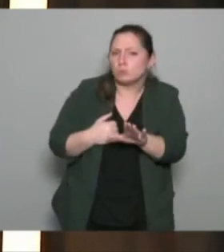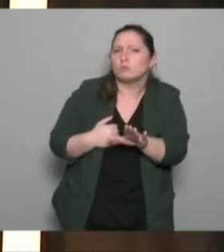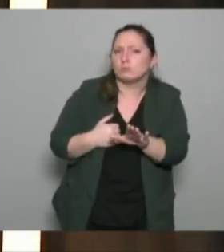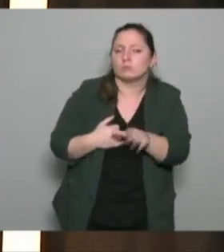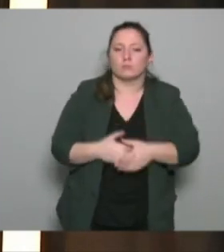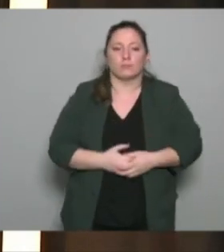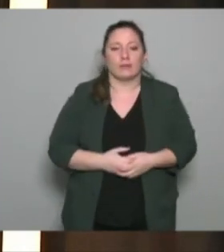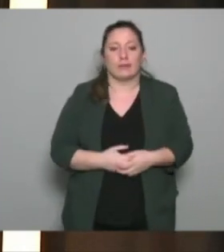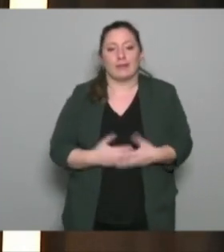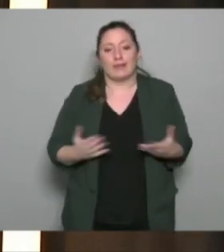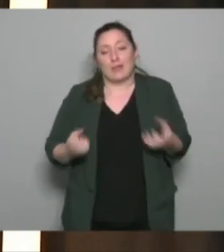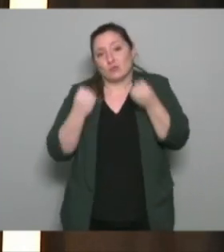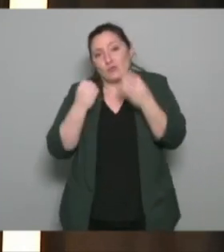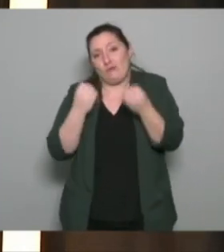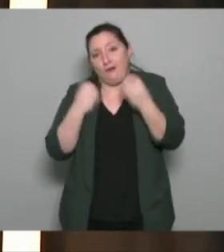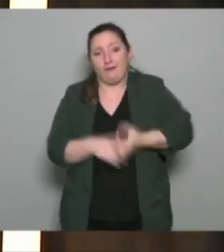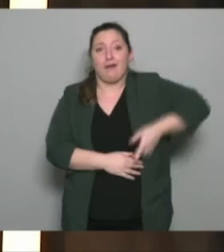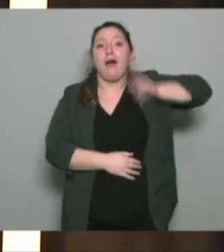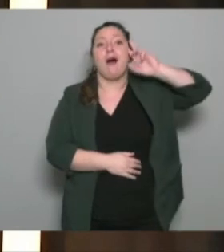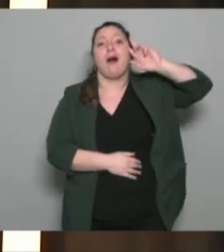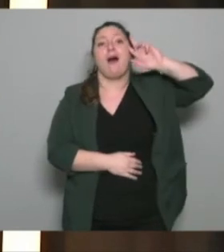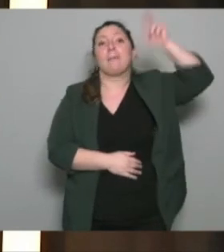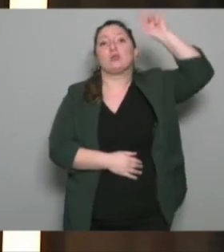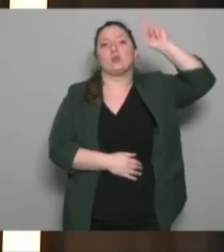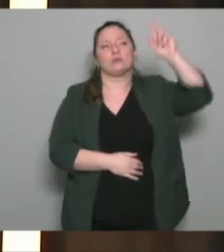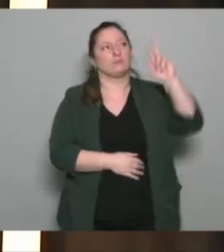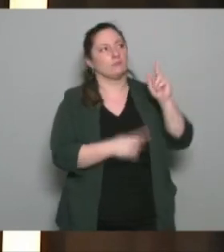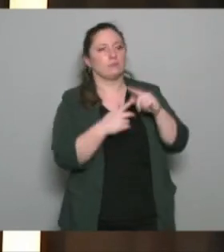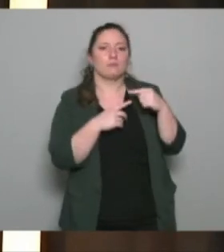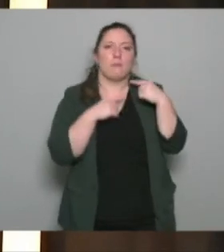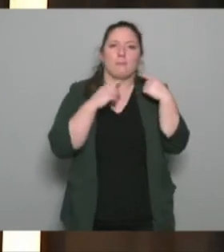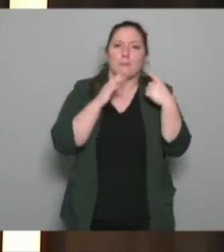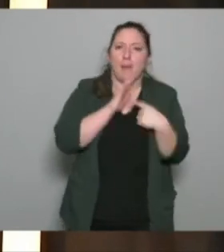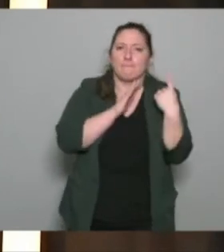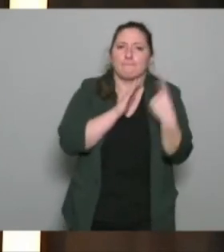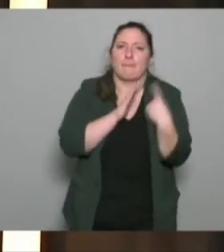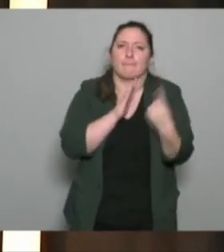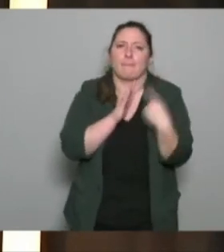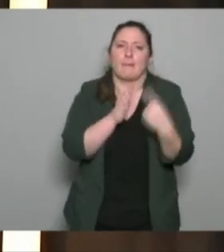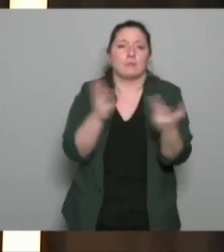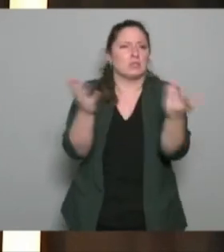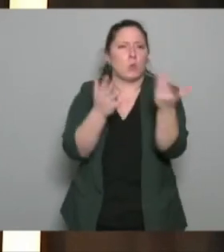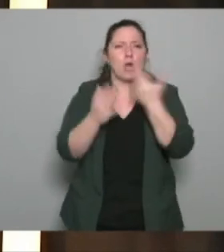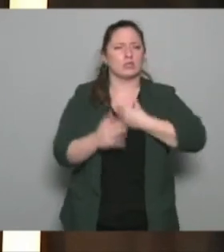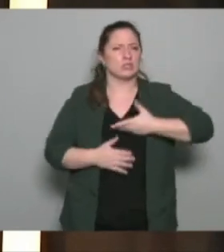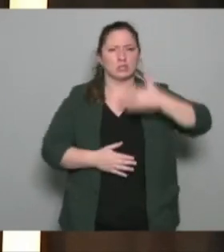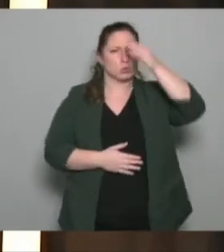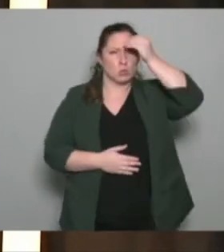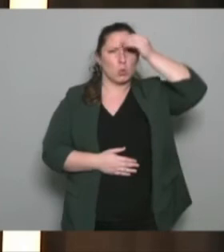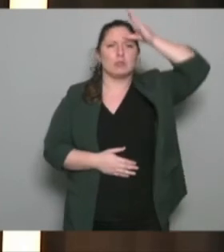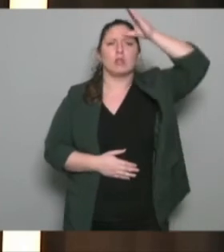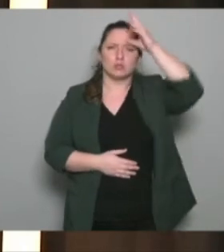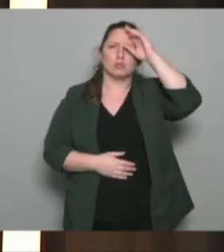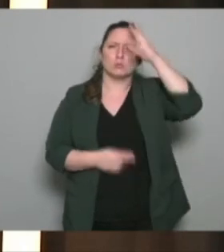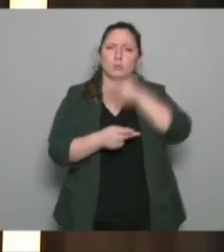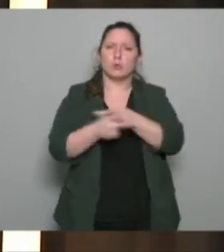un gros habitus dans les dispositifs de formation qui est un chapitre si vous voulez de connaissance connaissance des